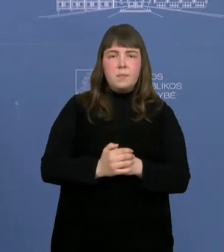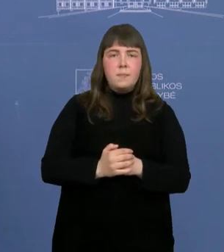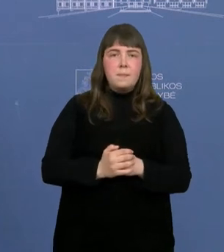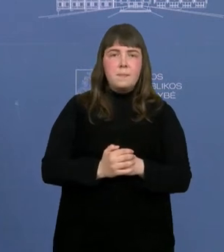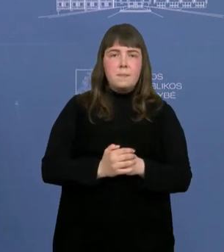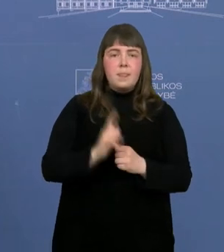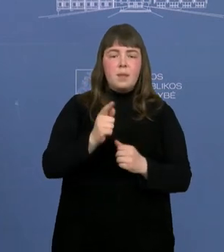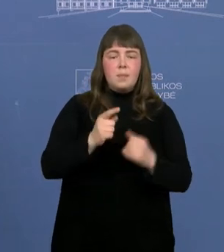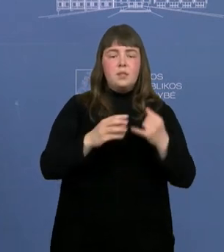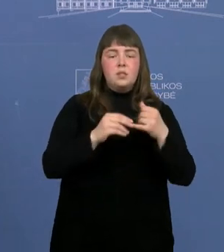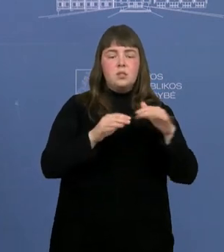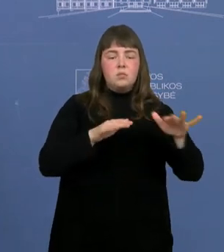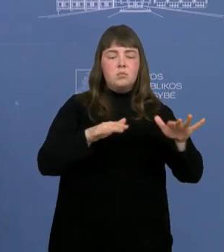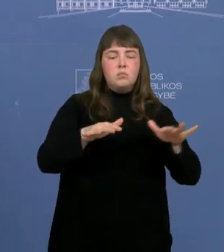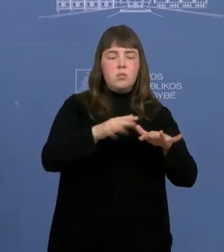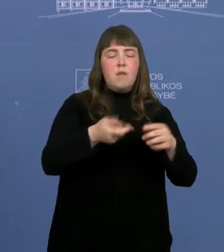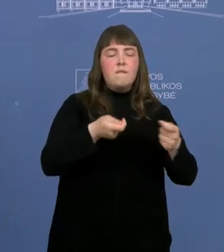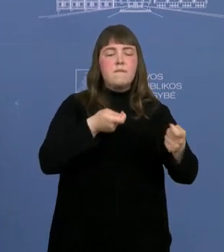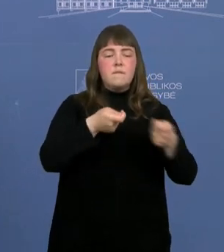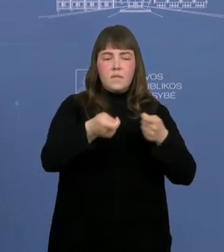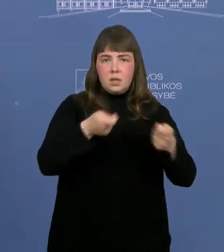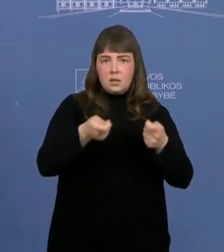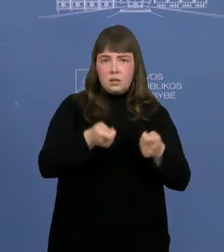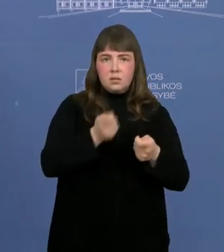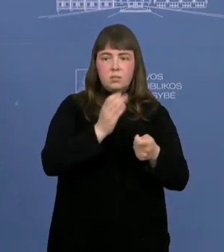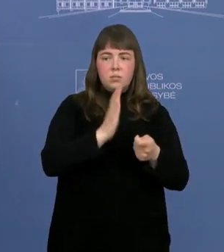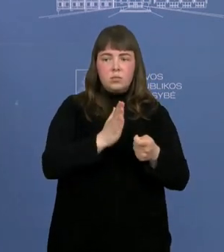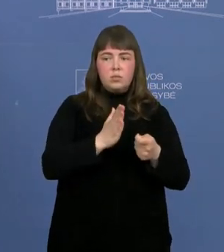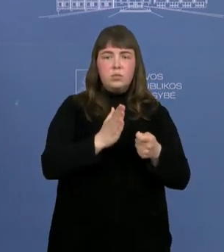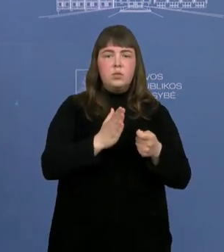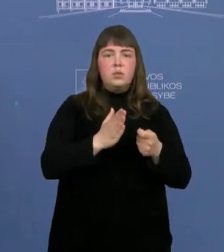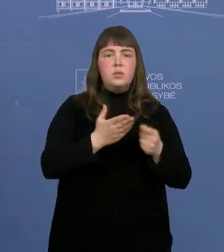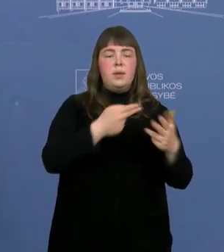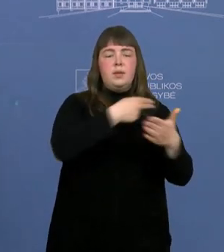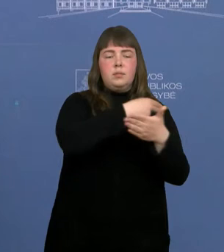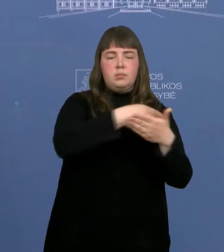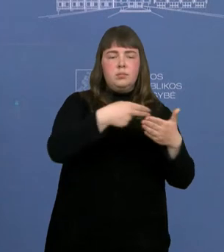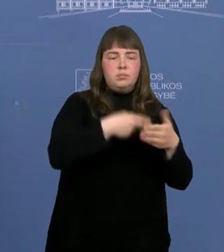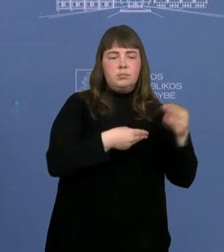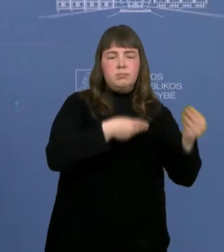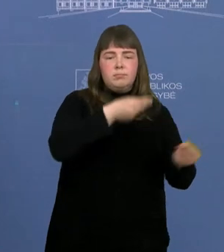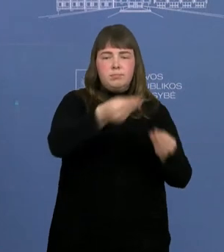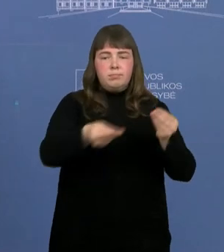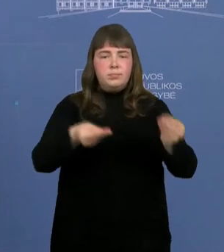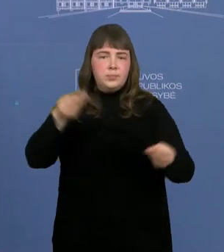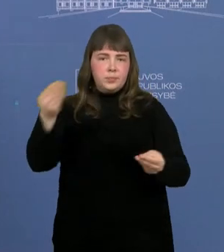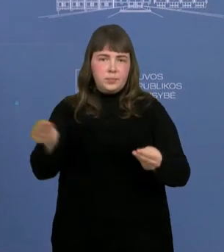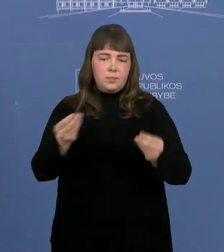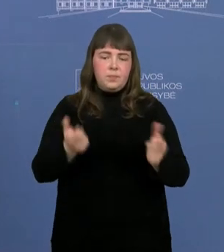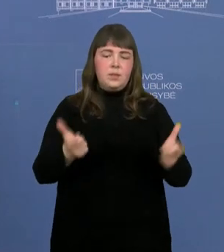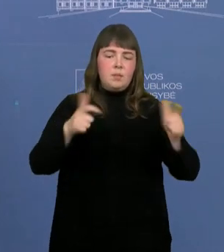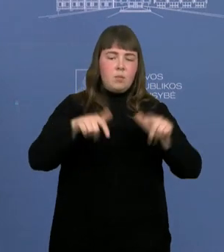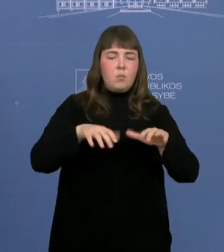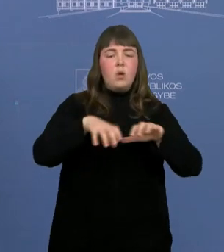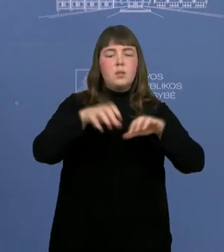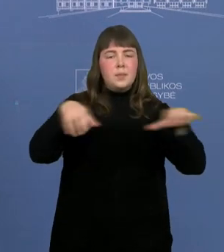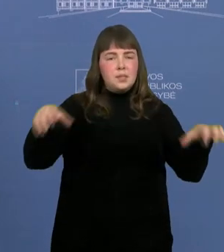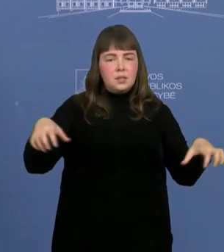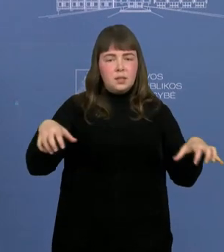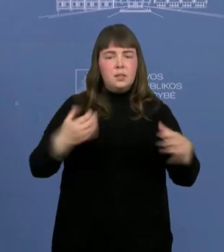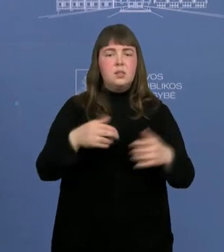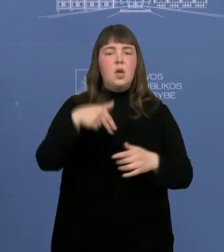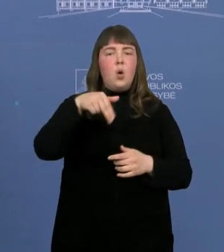valdymas, jis būtų išdalintas per eilę institucijų, šiuo atveju savivaldybės administracijos,